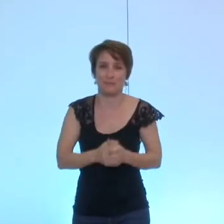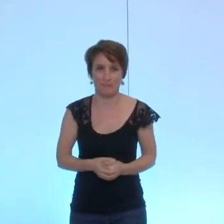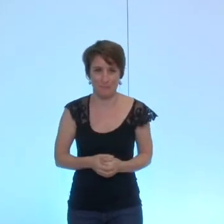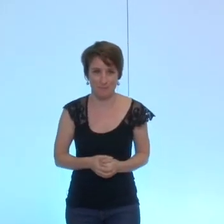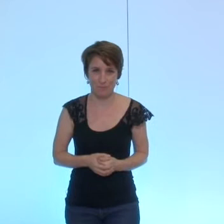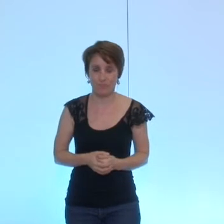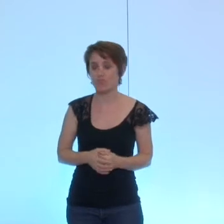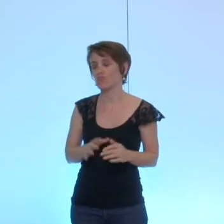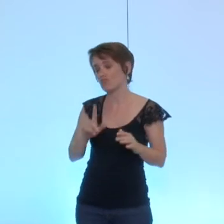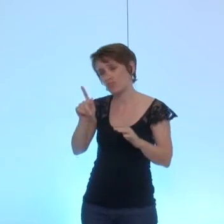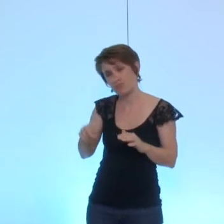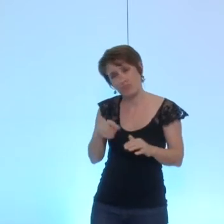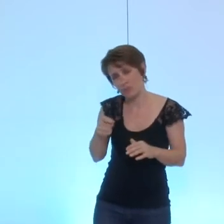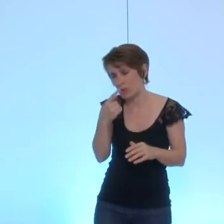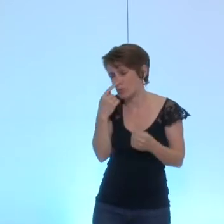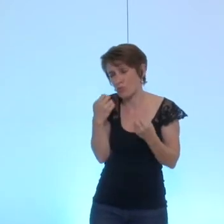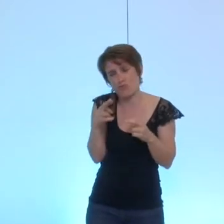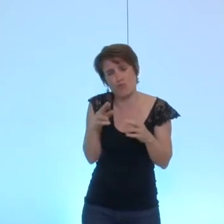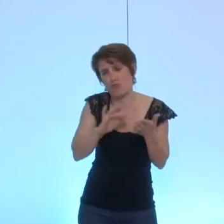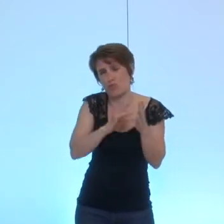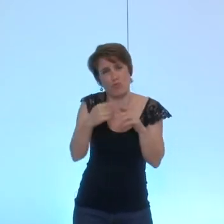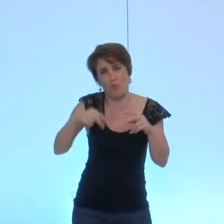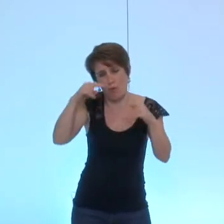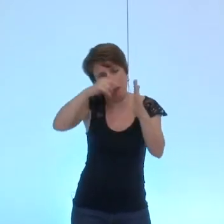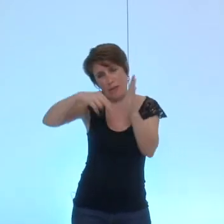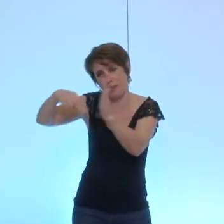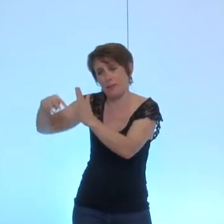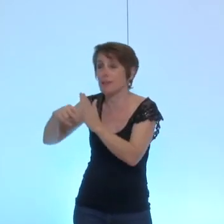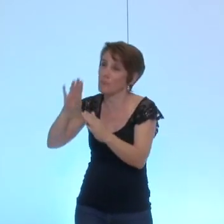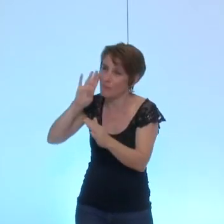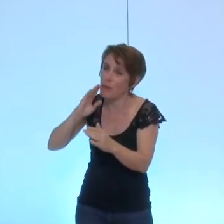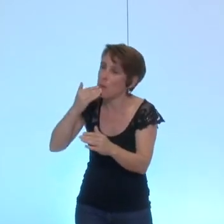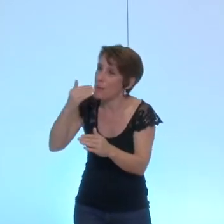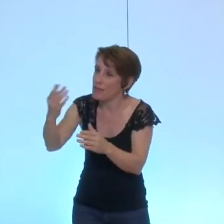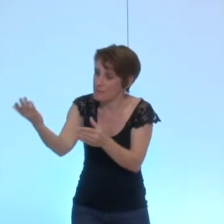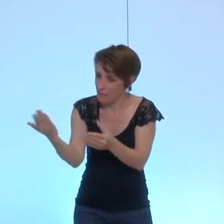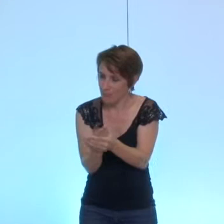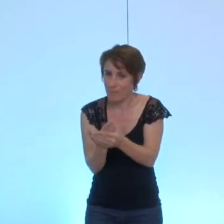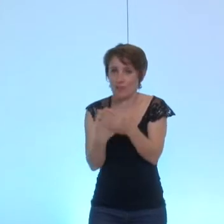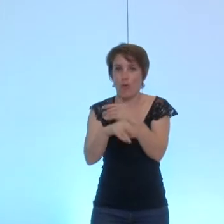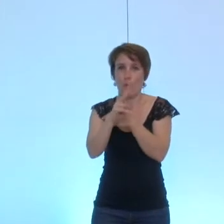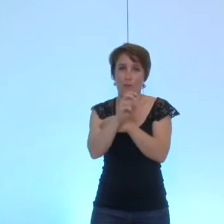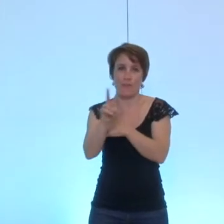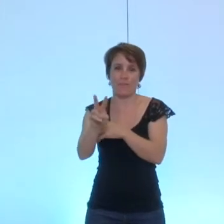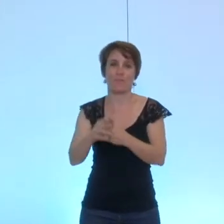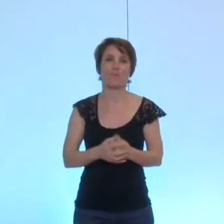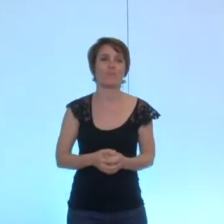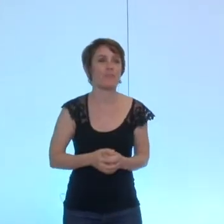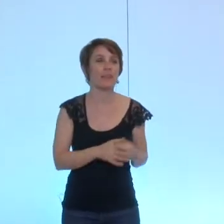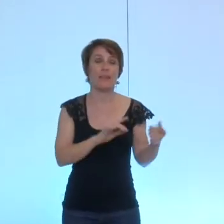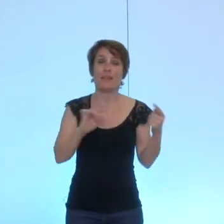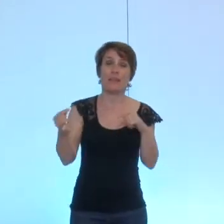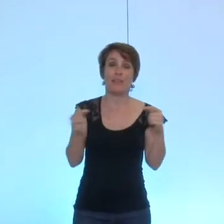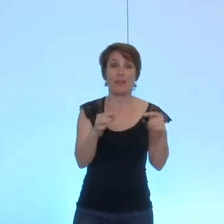je suis sûr qu'ils la liront avec attention en tout cas merci de la joindre effectivement au procès verbal je mets cette délibération au voie